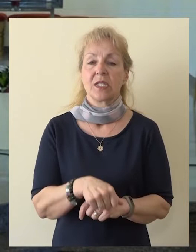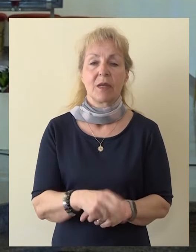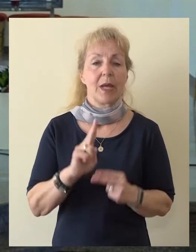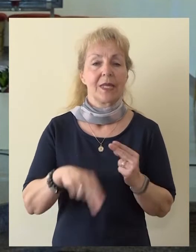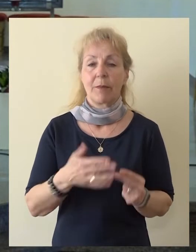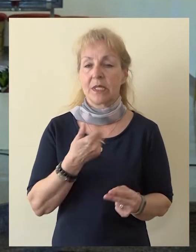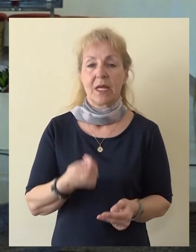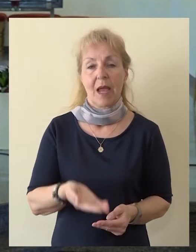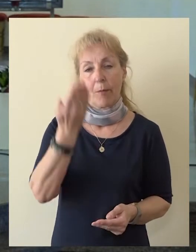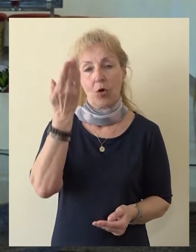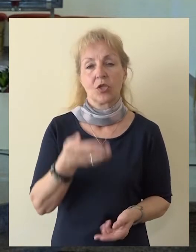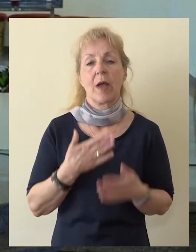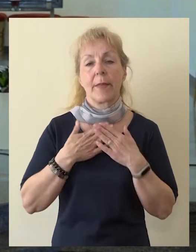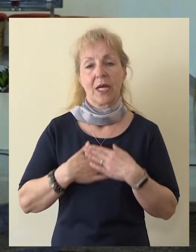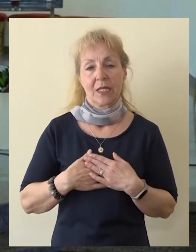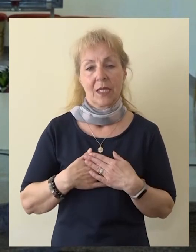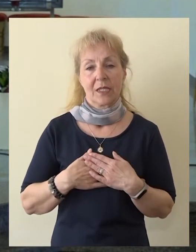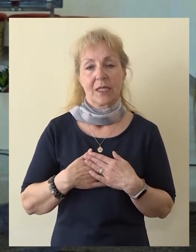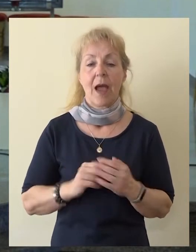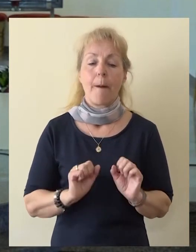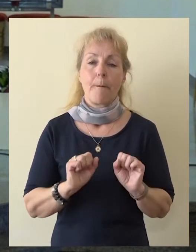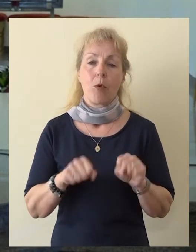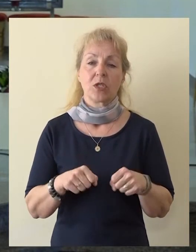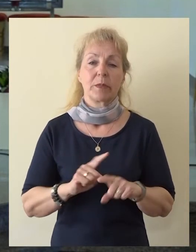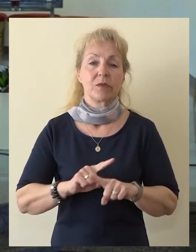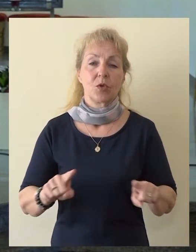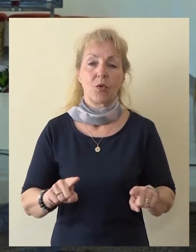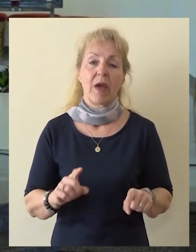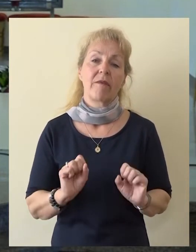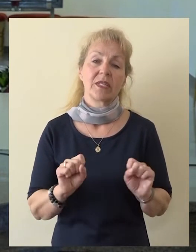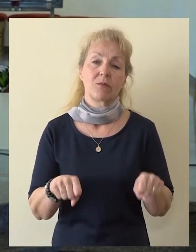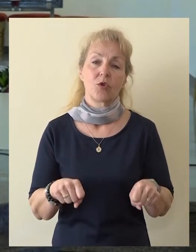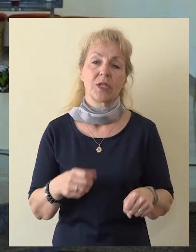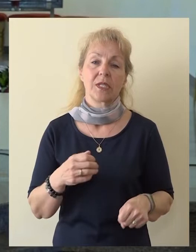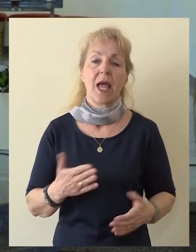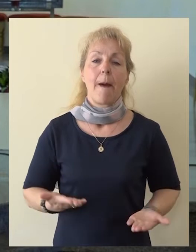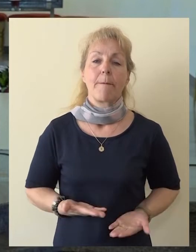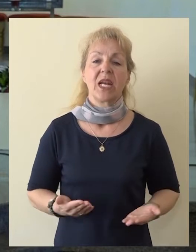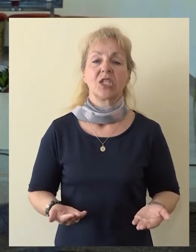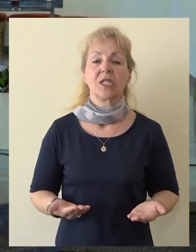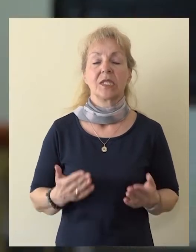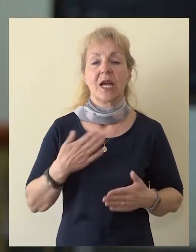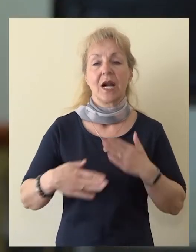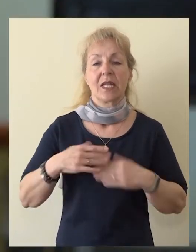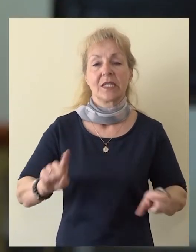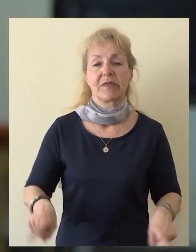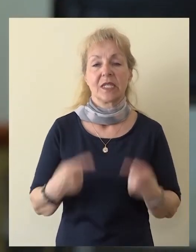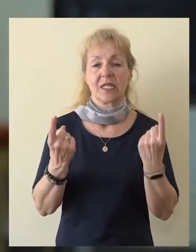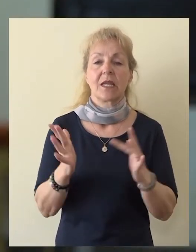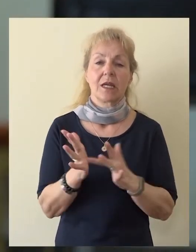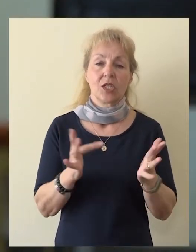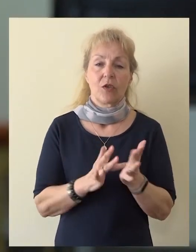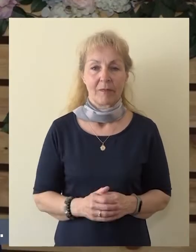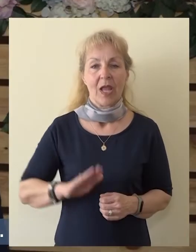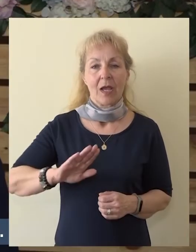і через це ми не втратимо якоїсь Божої благодаті, але, можливо, в інший спосіб переживемо радість воскресіння